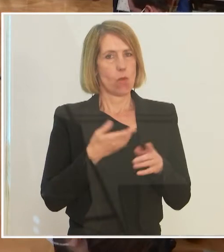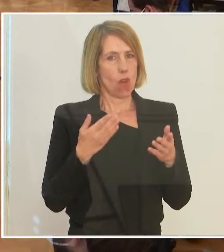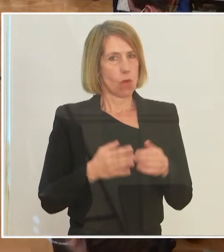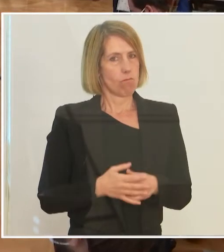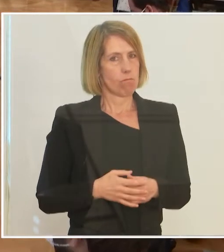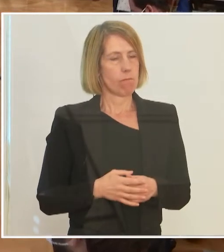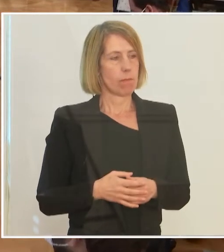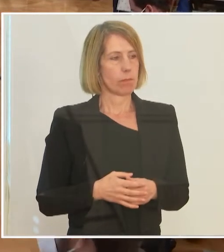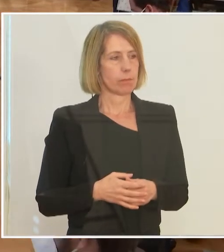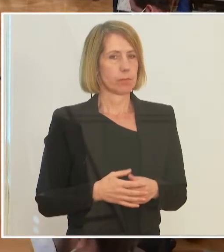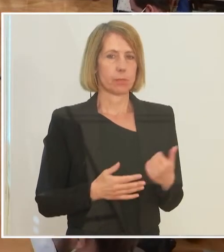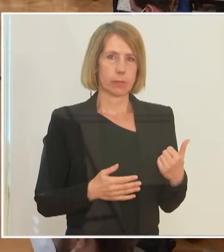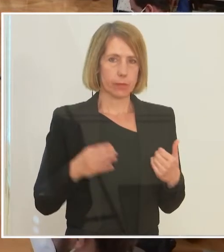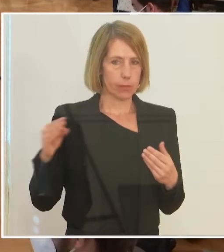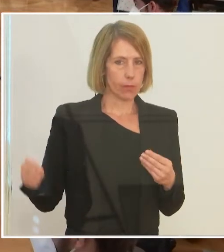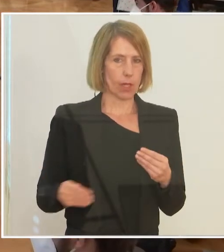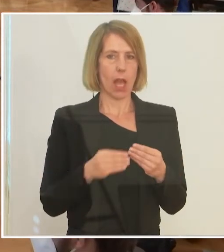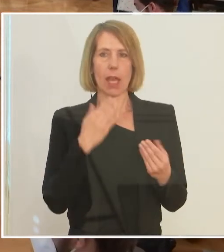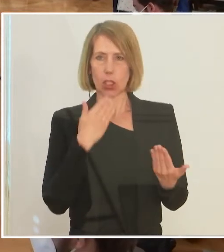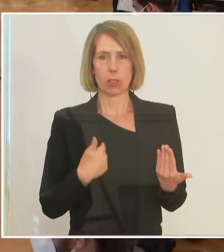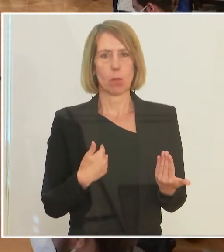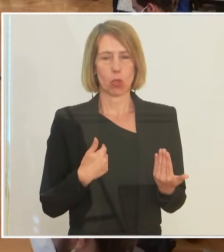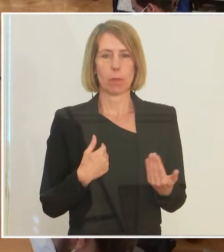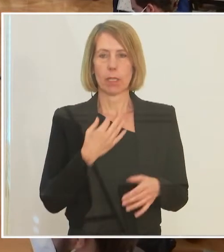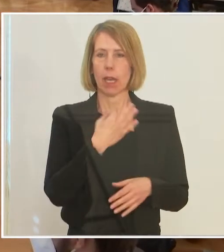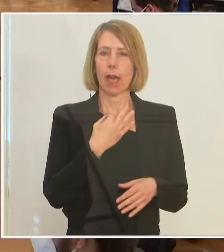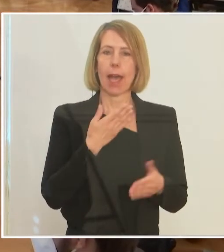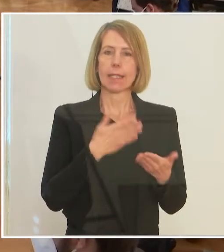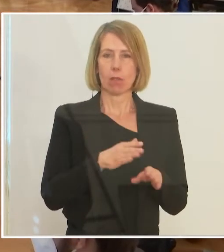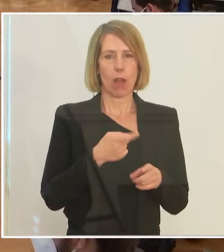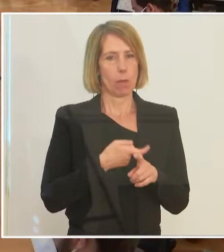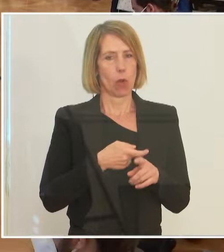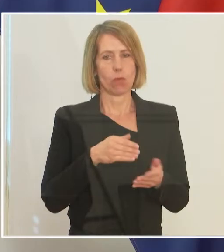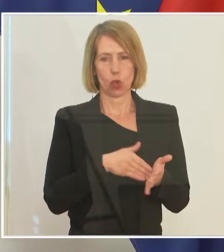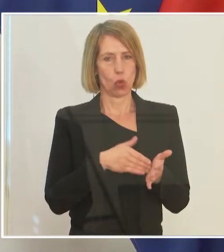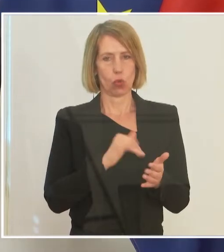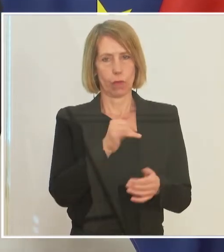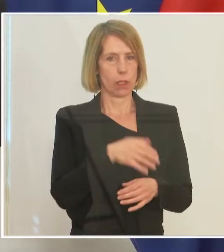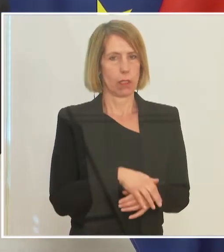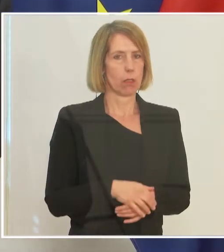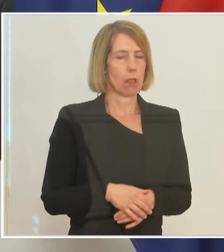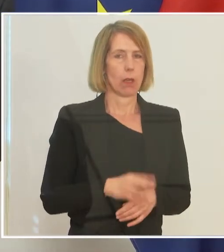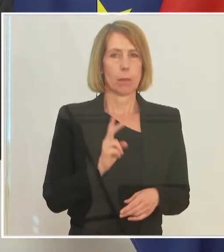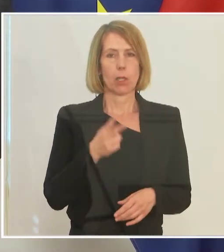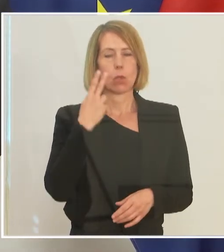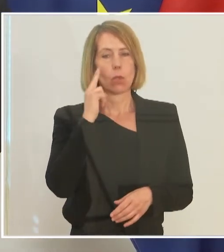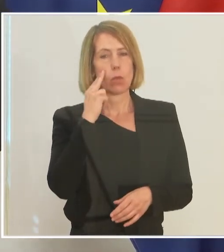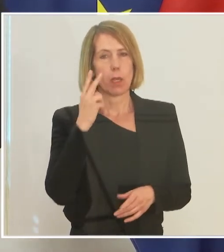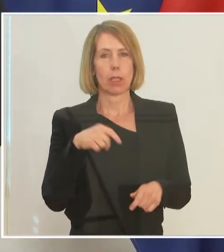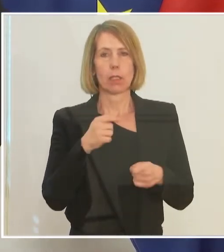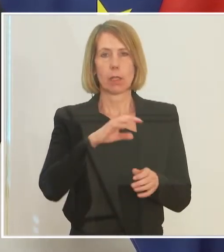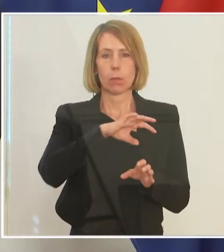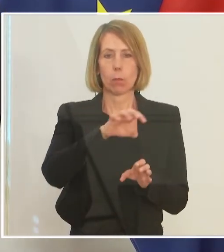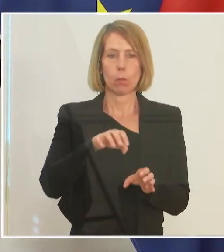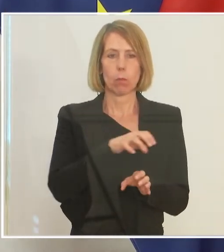Ja, würde mich hier eigentlich anschließen. Die Einzelfallprüfung ist notwendig. Man kann sich überlegen, okay, es gibt umgekehrt gesagt, es gibt Branchen,